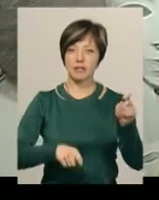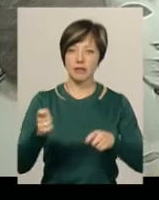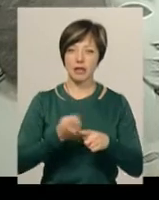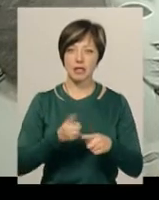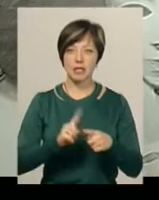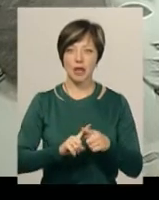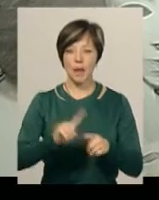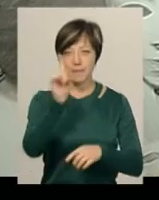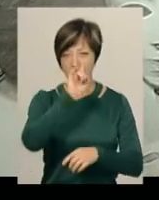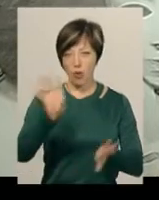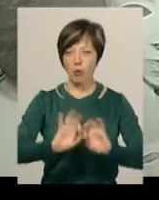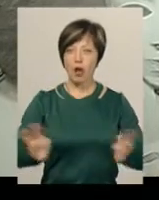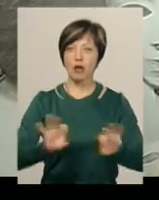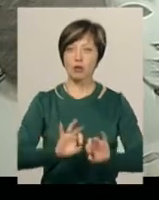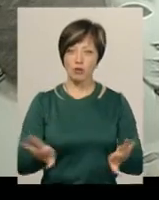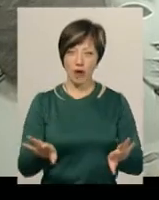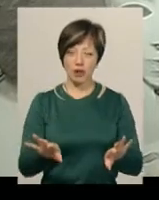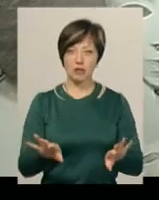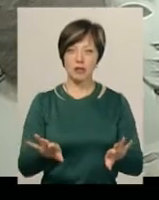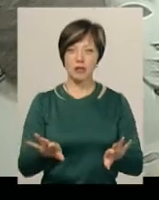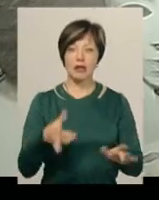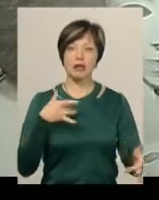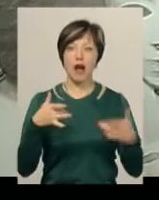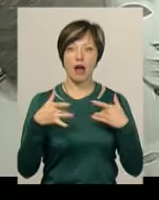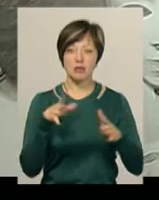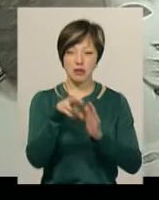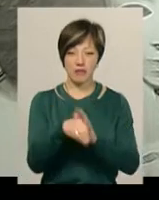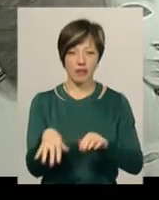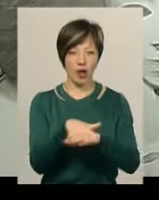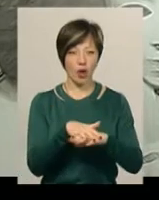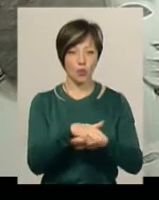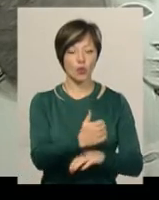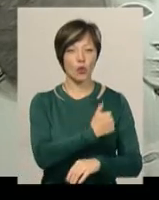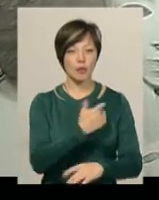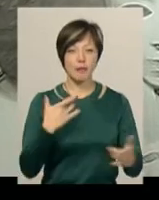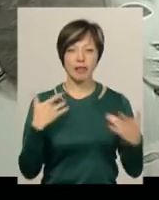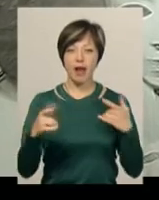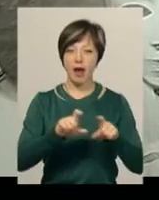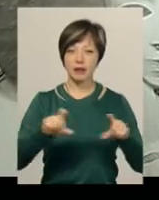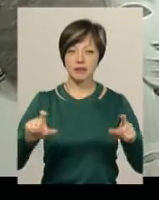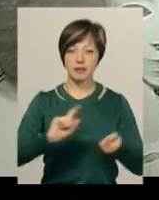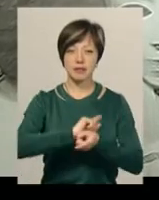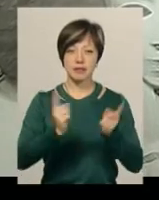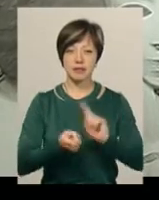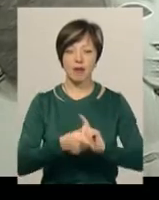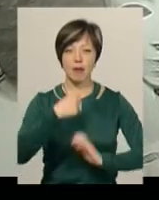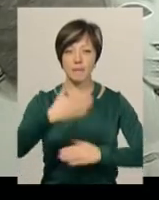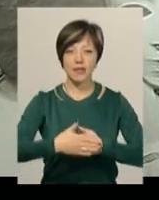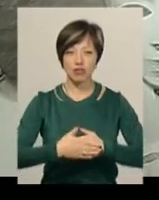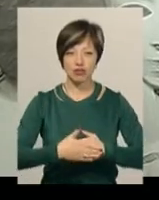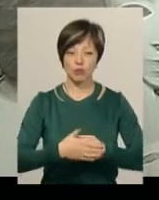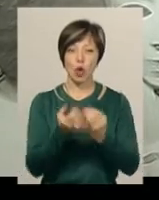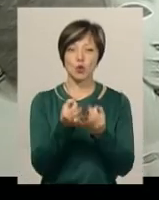популяризувати театр в народ. Ми хочемо, щоб театр став ближчим і